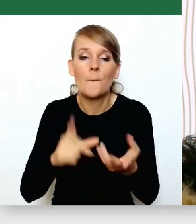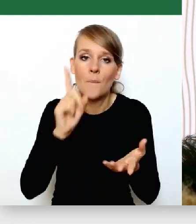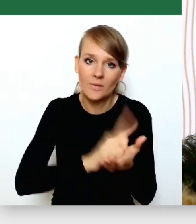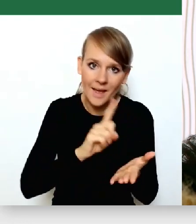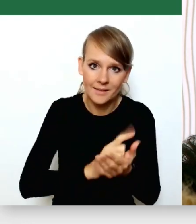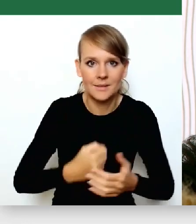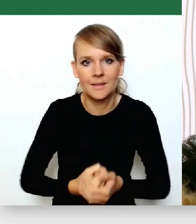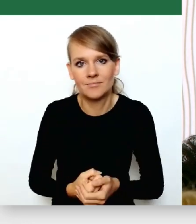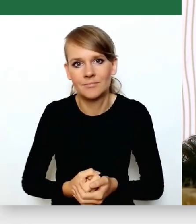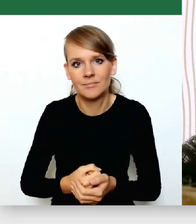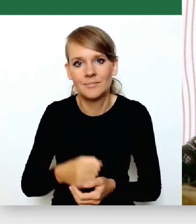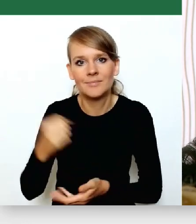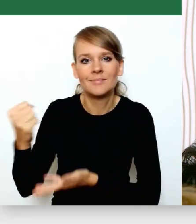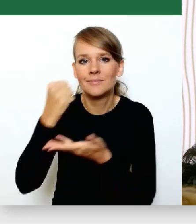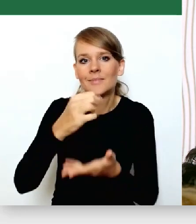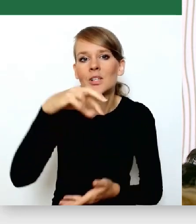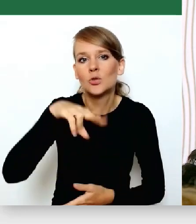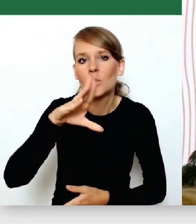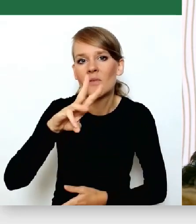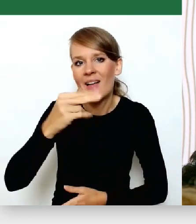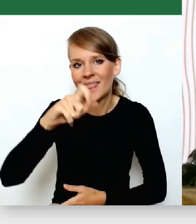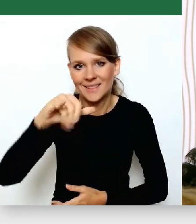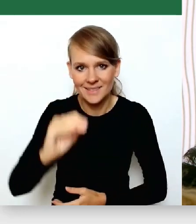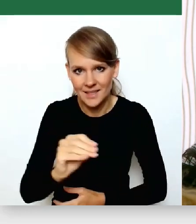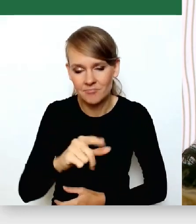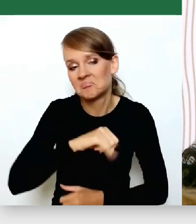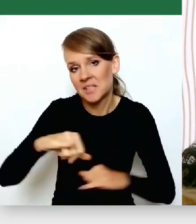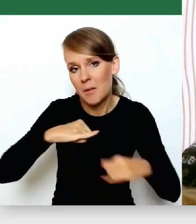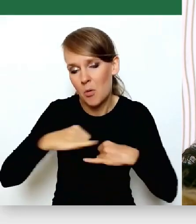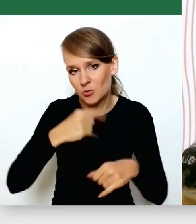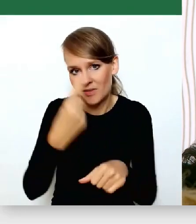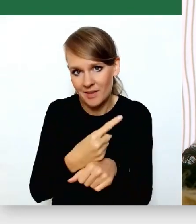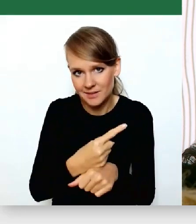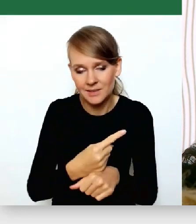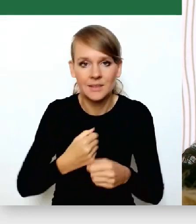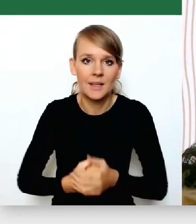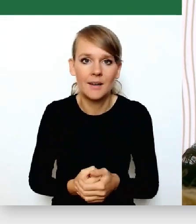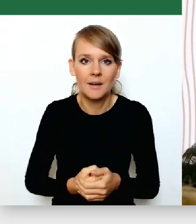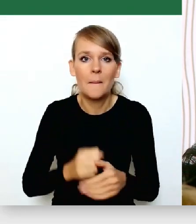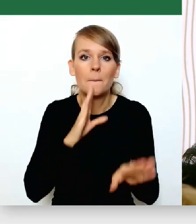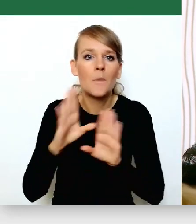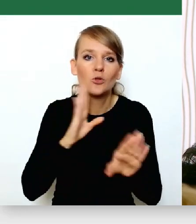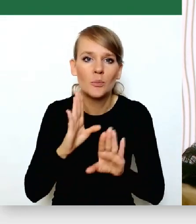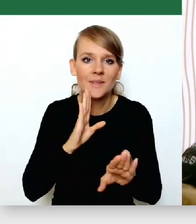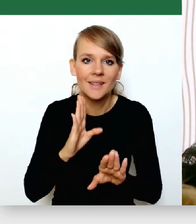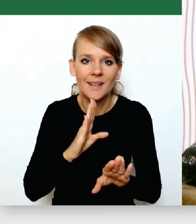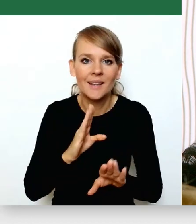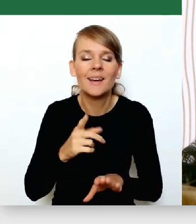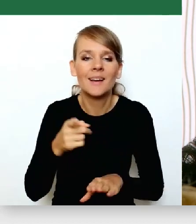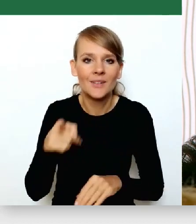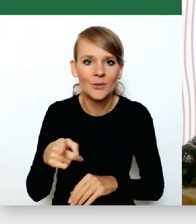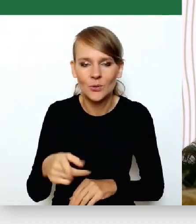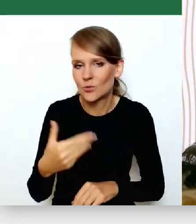subwencje, o których samorząd decyduje, tak jak o tych nawotkany, co już doszło do